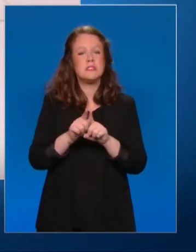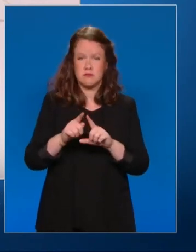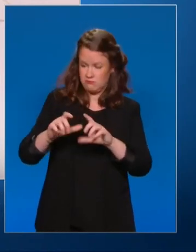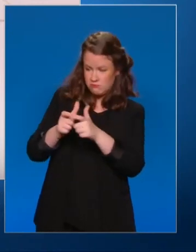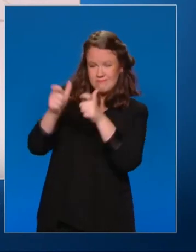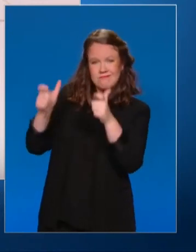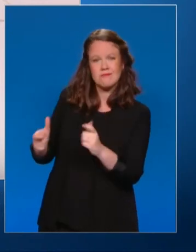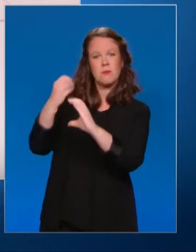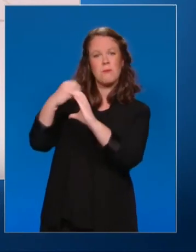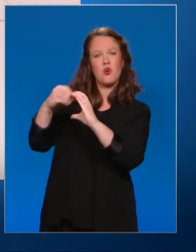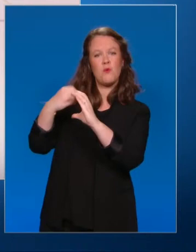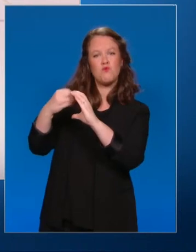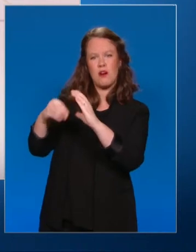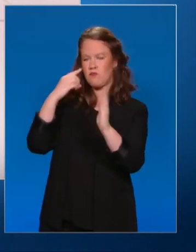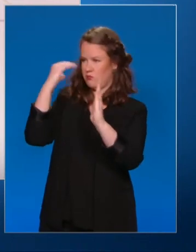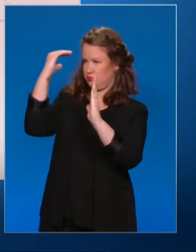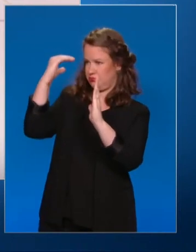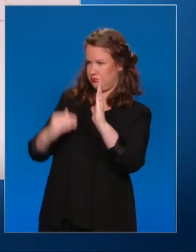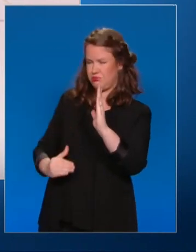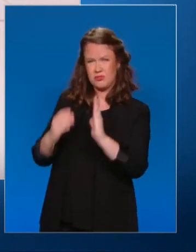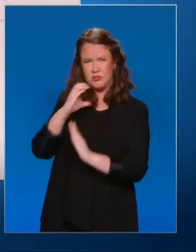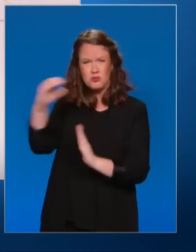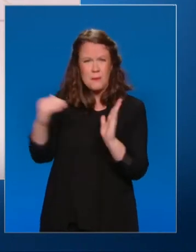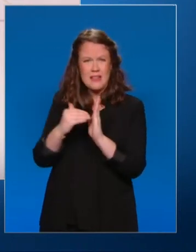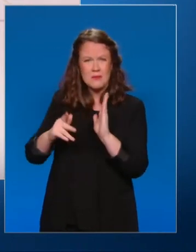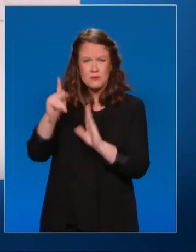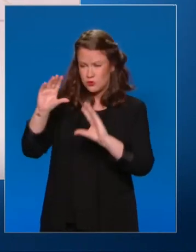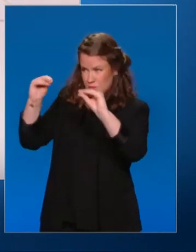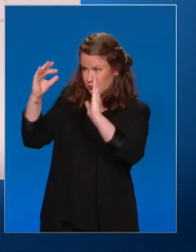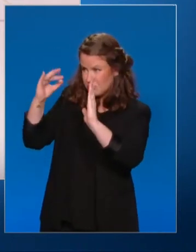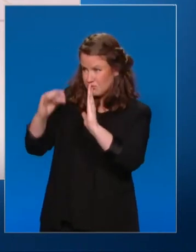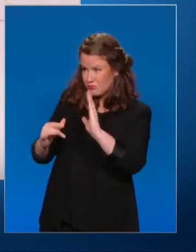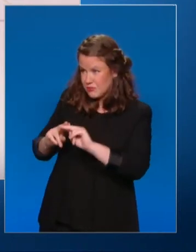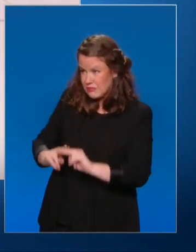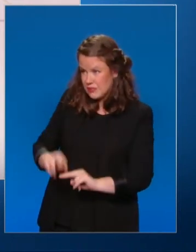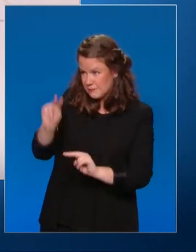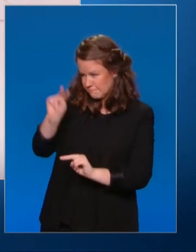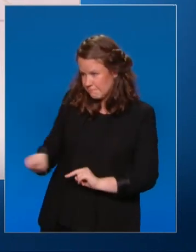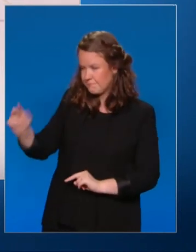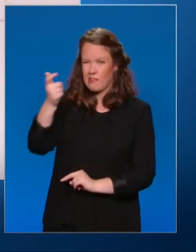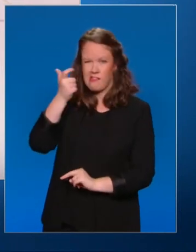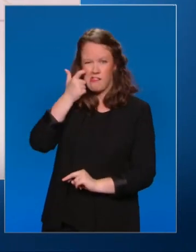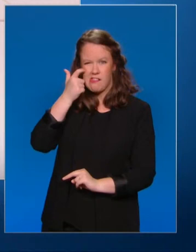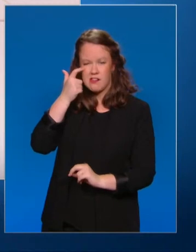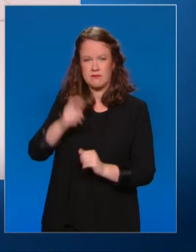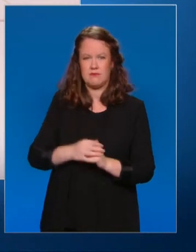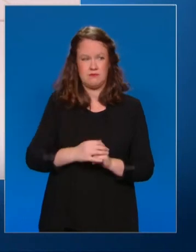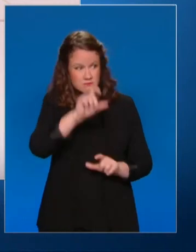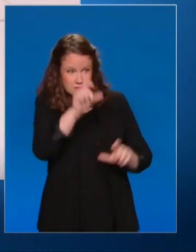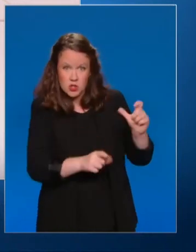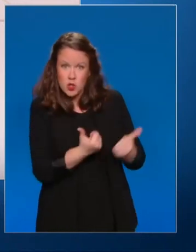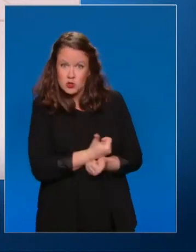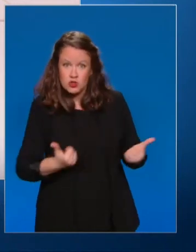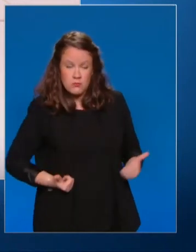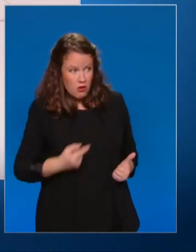de milliers d'offres d'emploi disponibles sans réponse. Dès les prochaines semaines, les demandeurs d'emploi qui ne démontreront pas